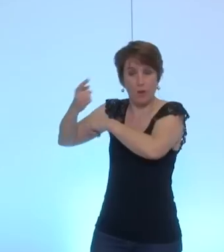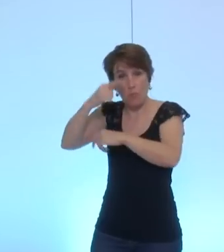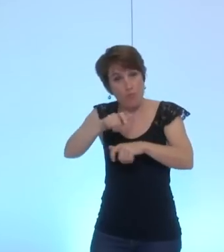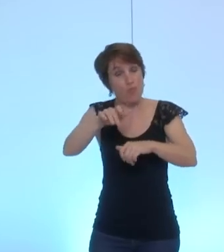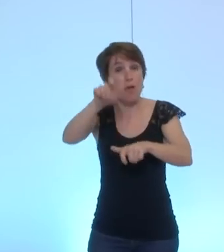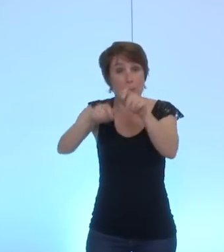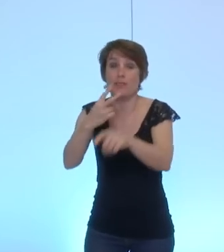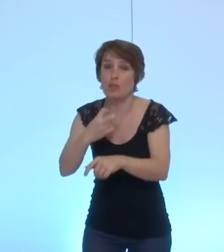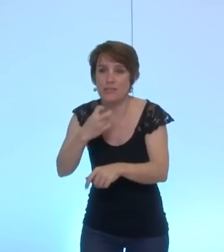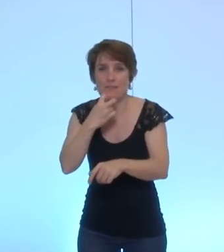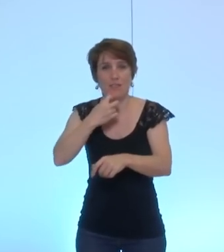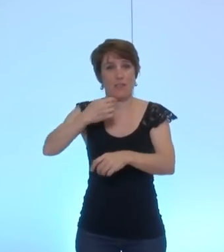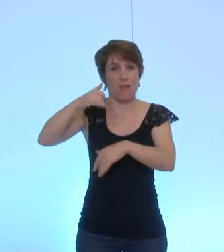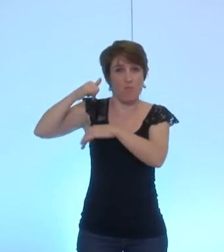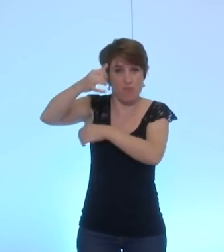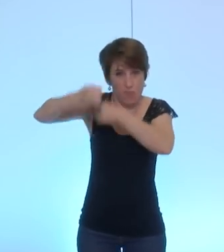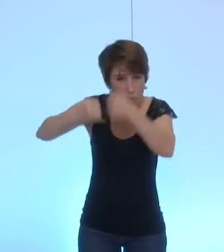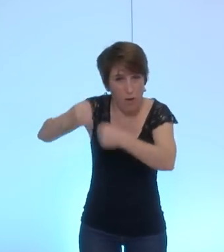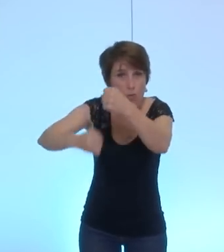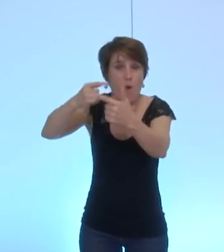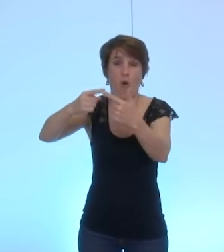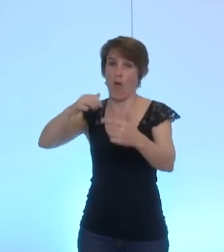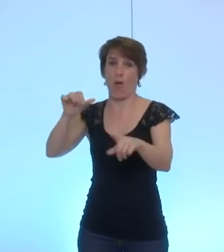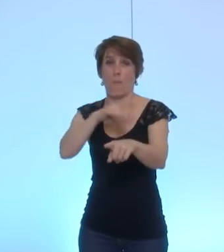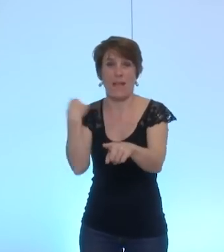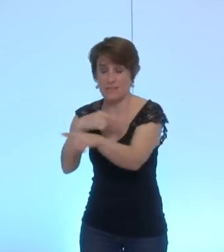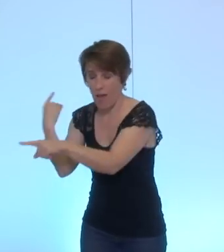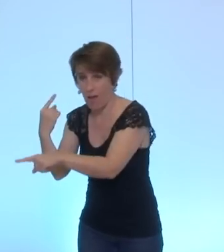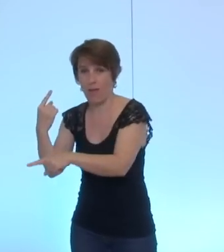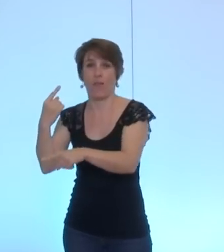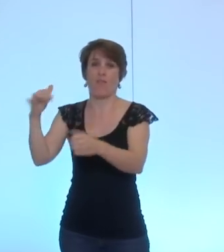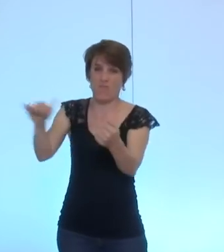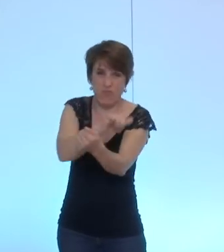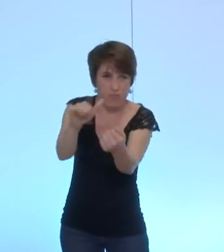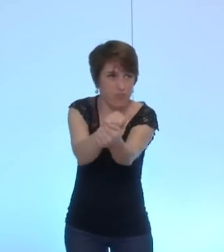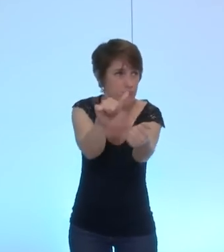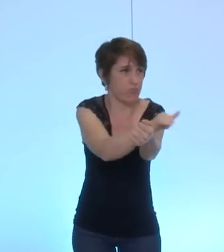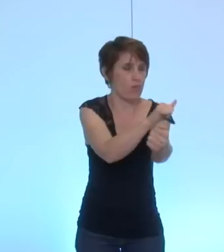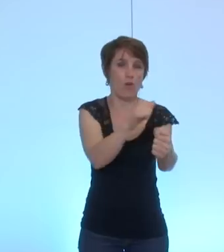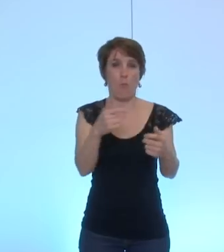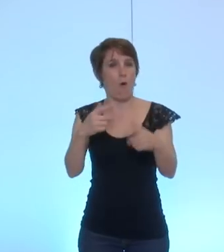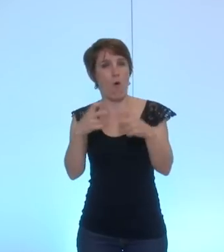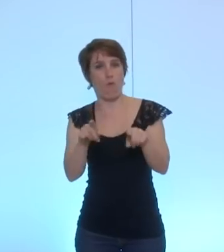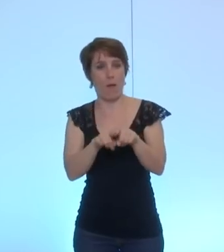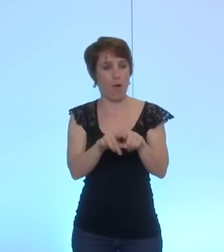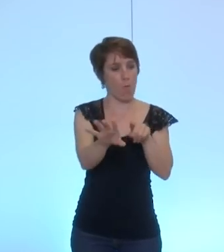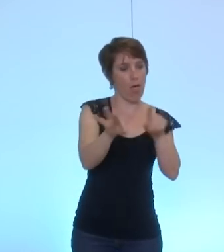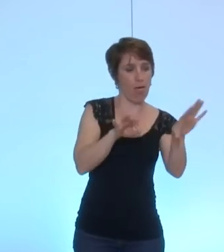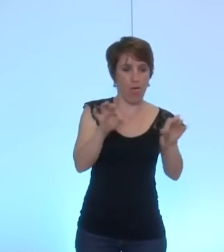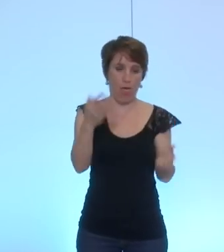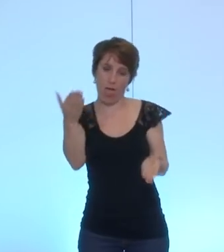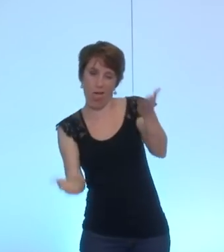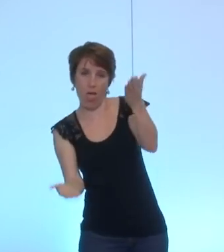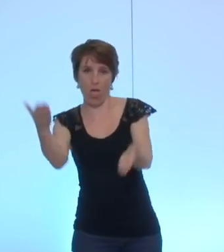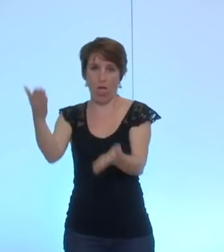déplacées massacrées au nom de ce que nous portons comme valeur universelle et non d'une approche déséquilibrée de ces conflits la